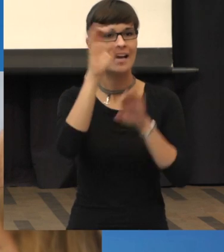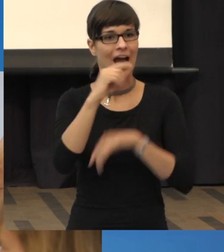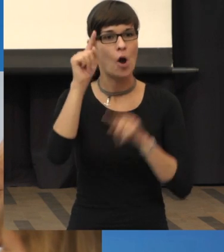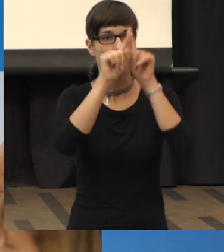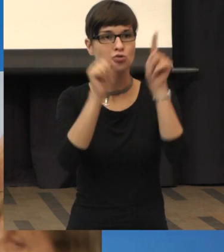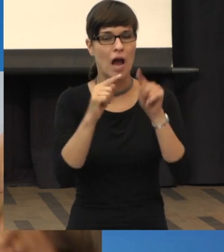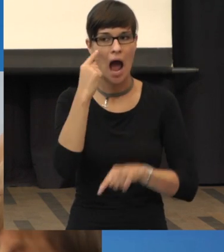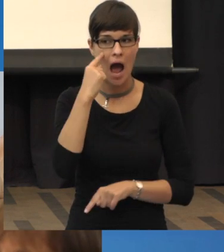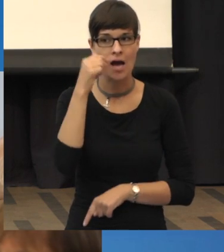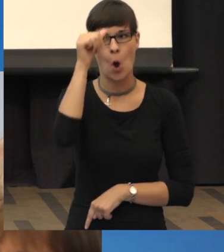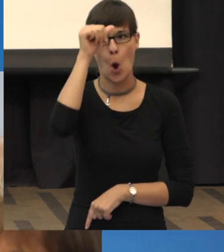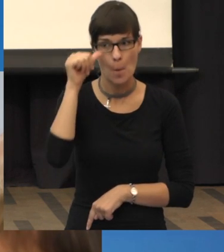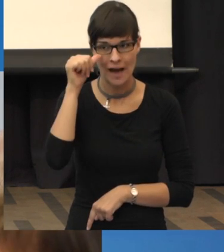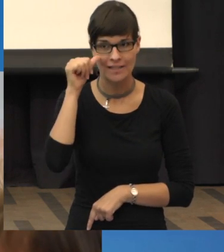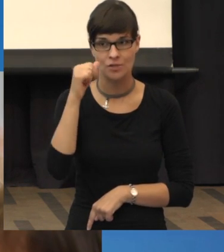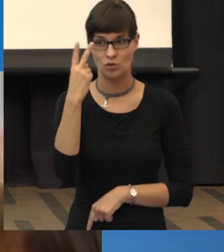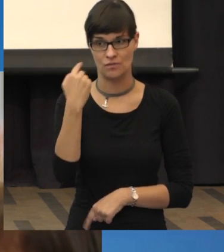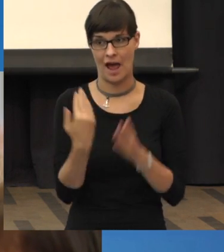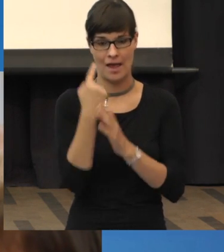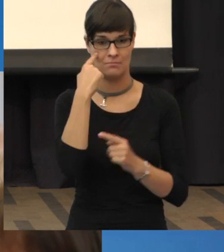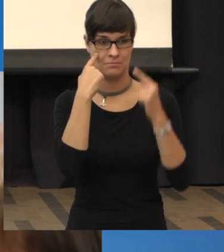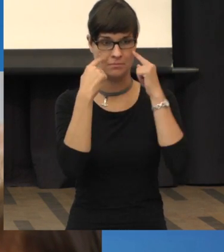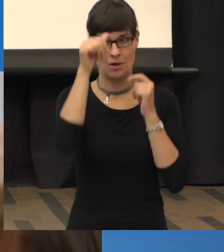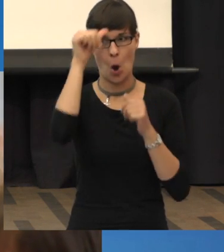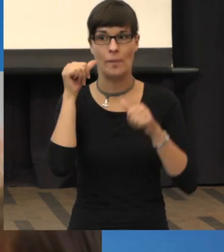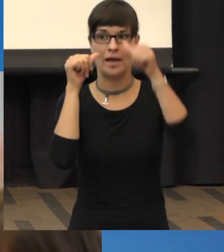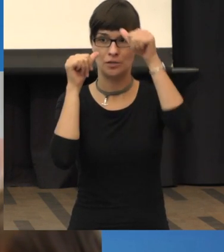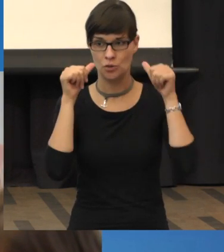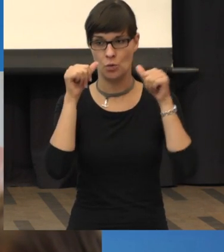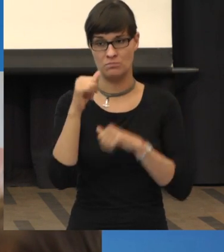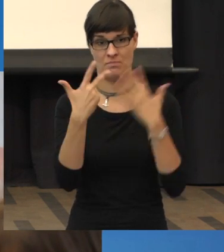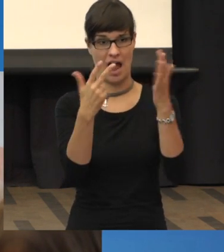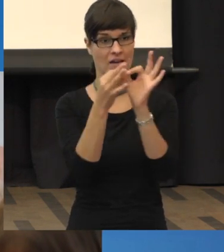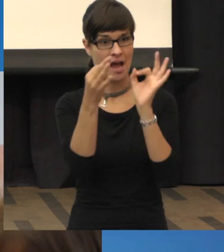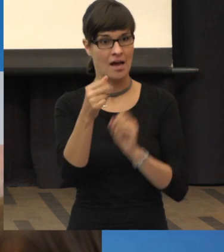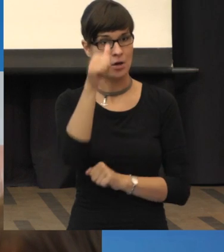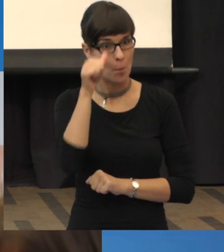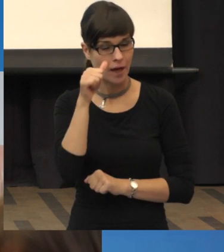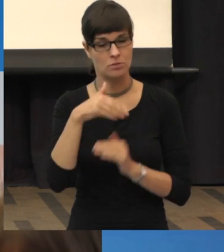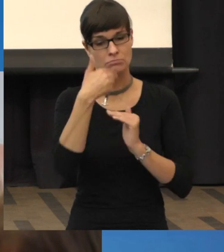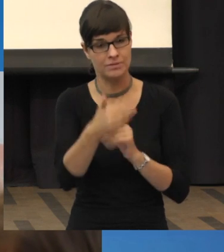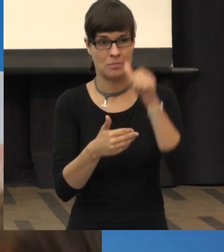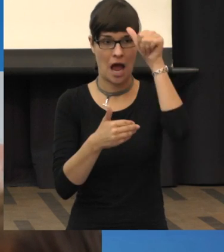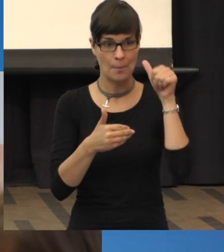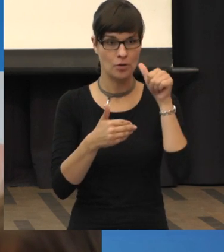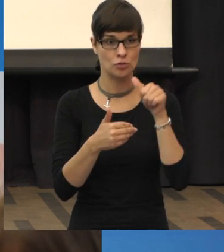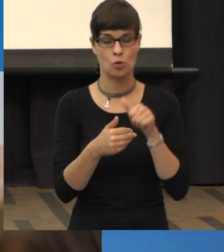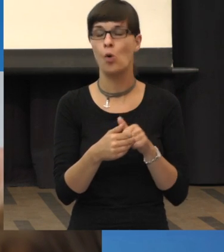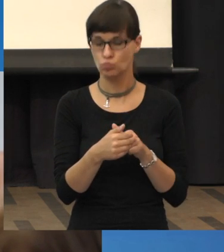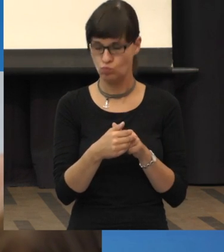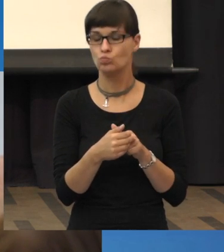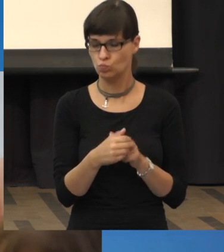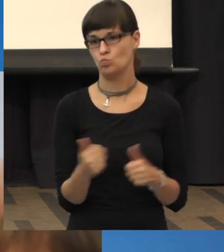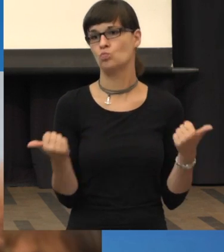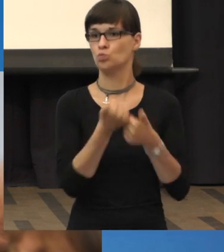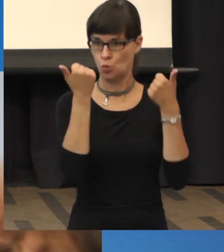und habe zwei neue Linsen gekriegt. Also innerhalb von acht Jahren zwei neue Linsen. Und das ging ganz prima bis vor